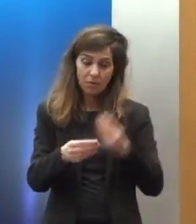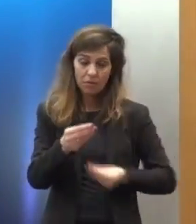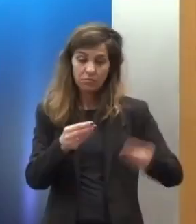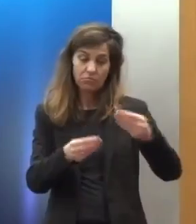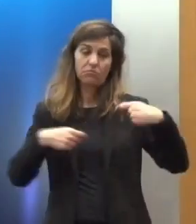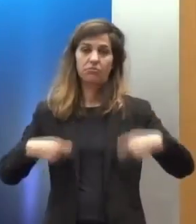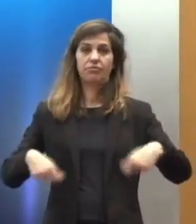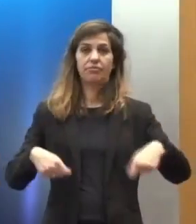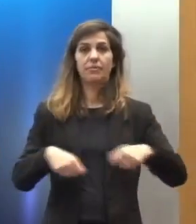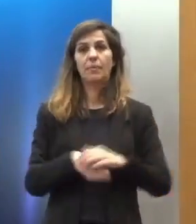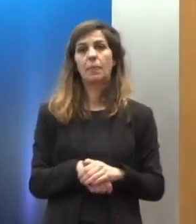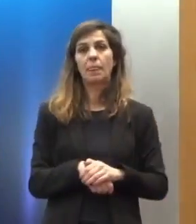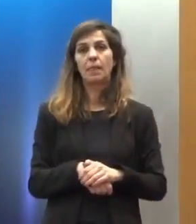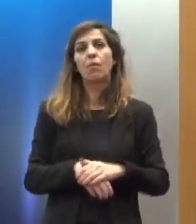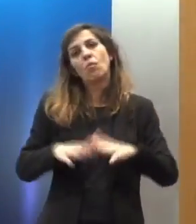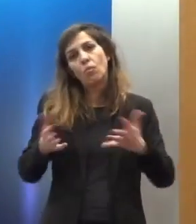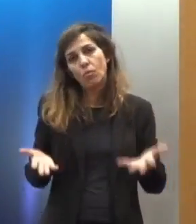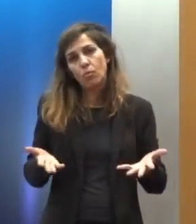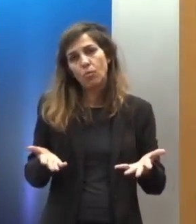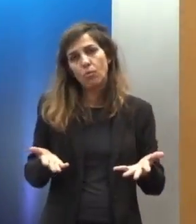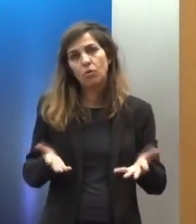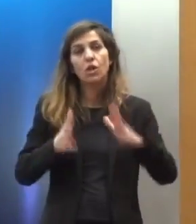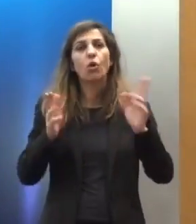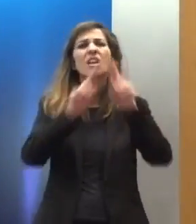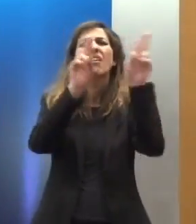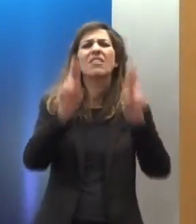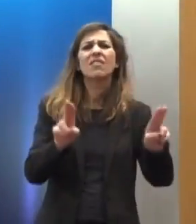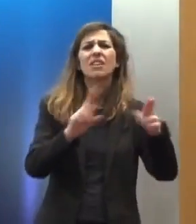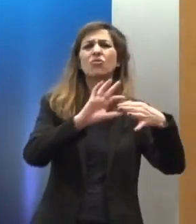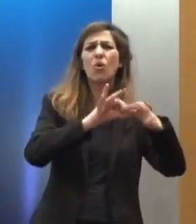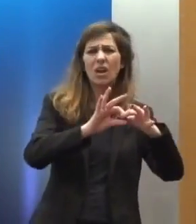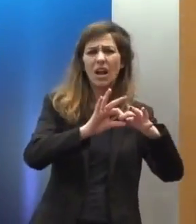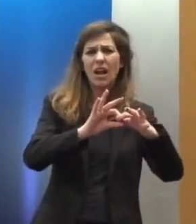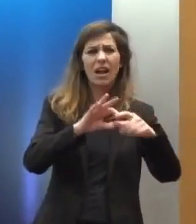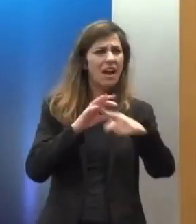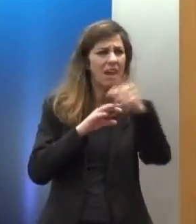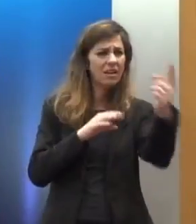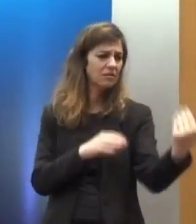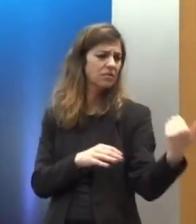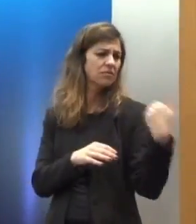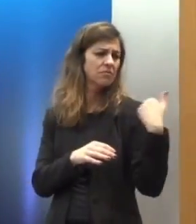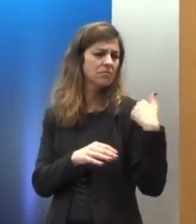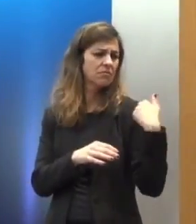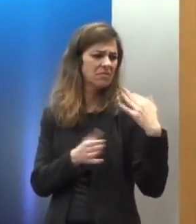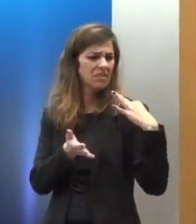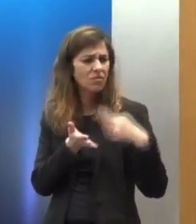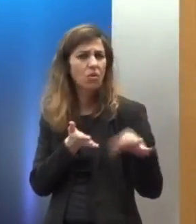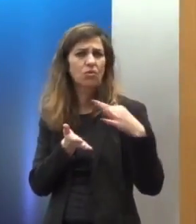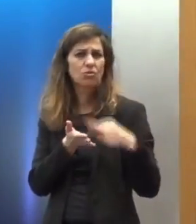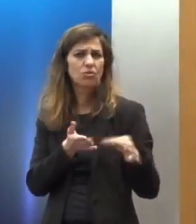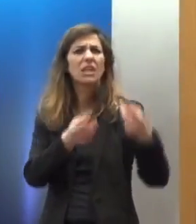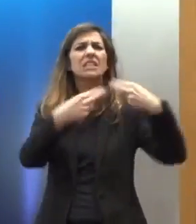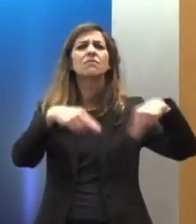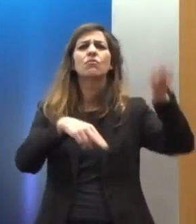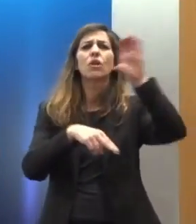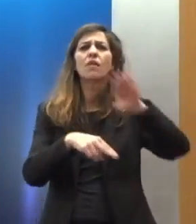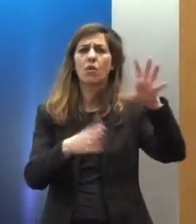έννοια και τις συστάσεις τις οποίες απευθύνουν οι διεθνείς οργανισμοί και όργανα ιδίως του Συμβουλίου της Ευρώπης θέλω να σας